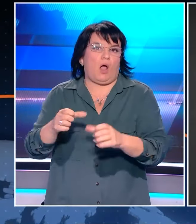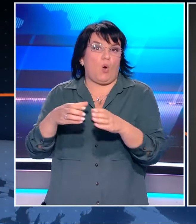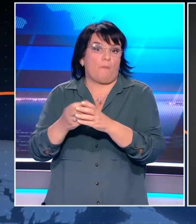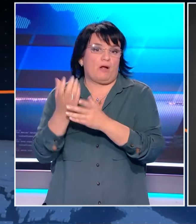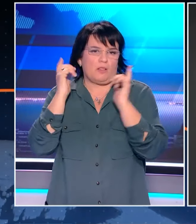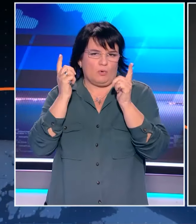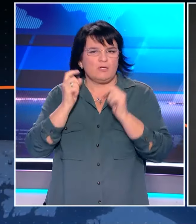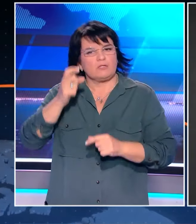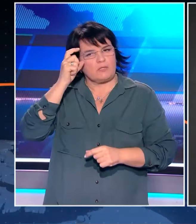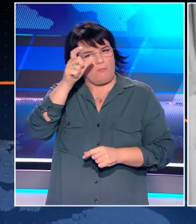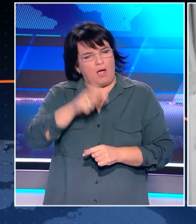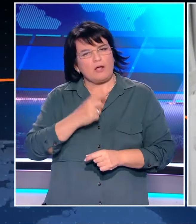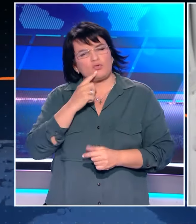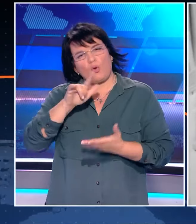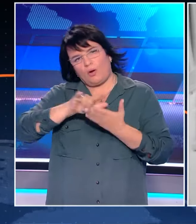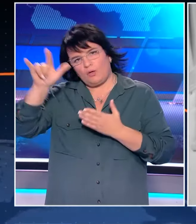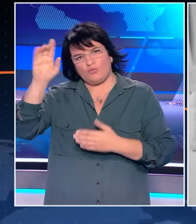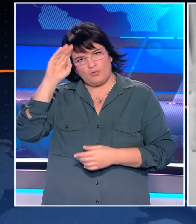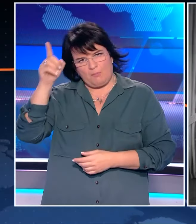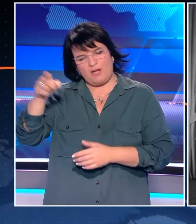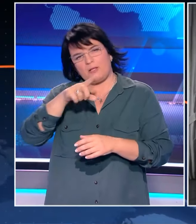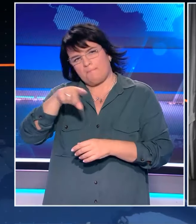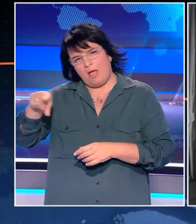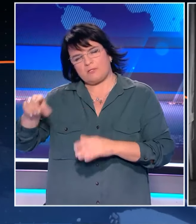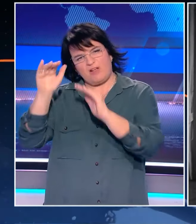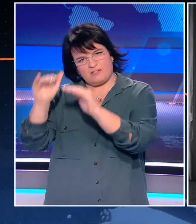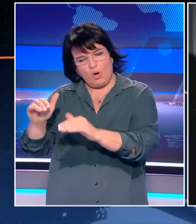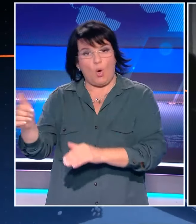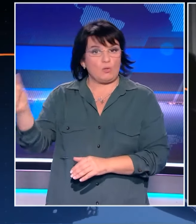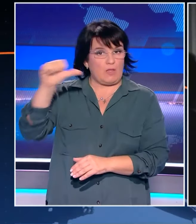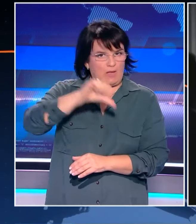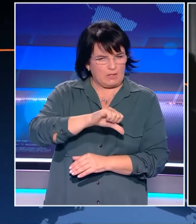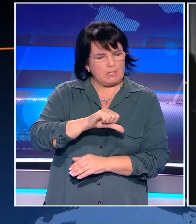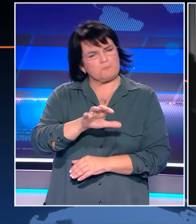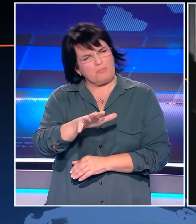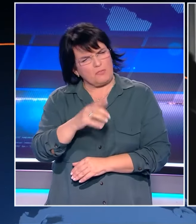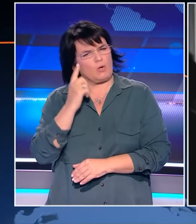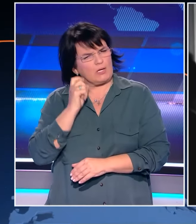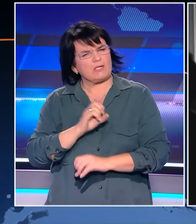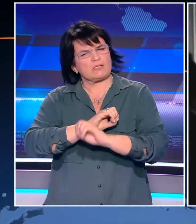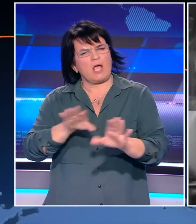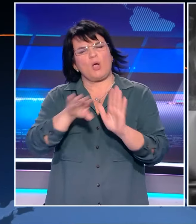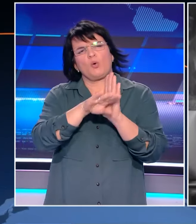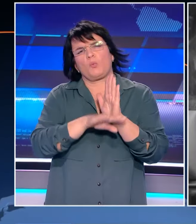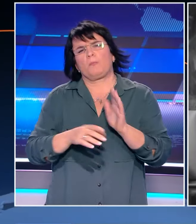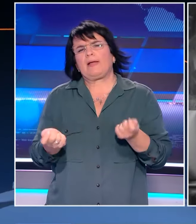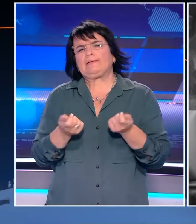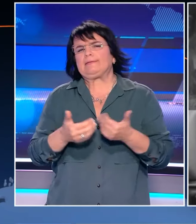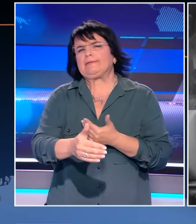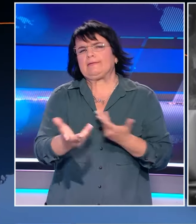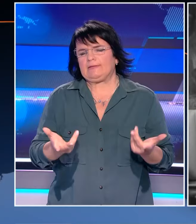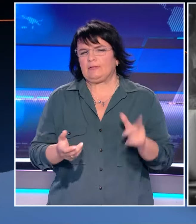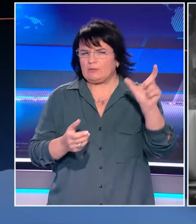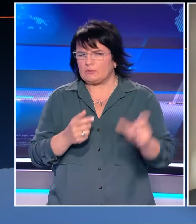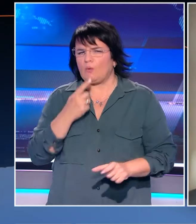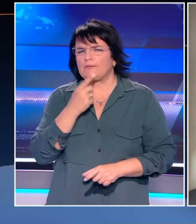Σαμαράς για τις επόμενες μέρες θα βρίσκεται στις Ηνωμένες Πολιτείες Αμερικής, και μετά την επιστροφή του είναι πιθανό να γνωστοποιηθούν οι όποιες κινήσεις του. Βέβαιο είναι